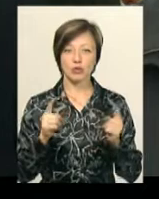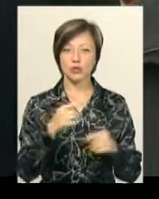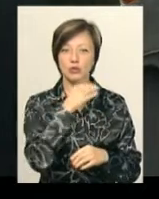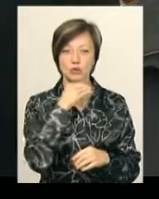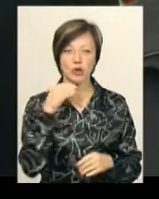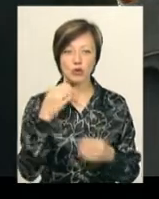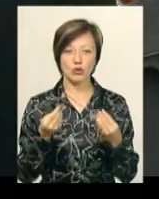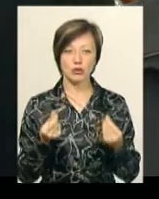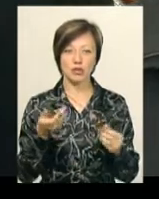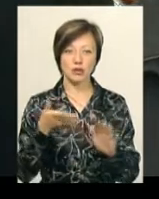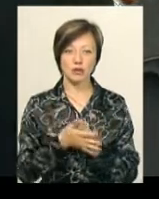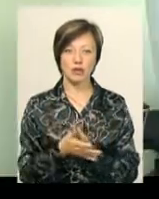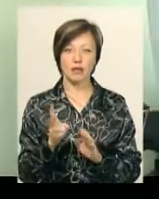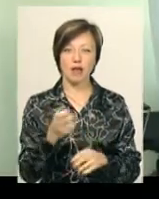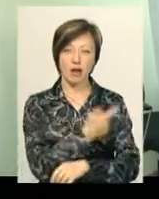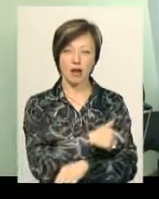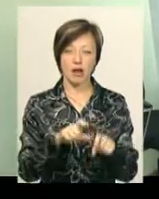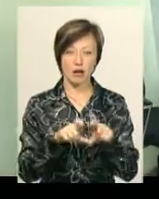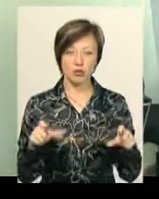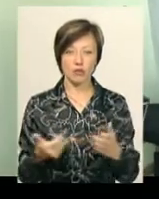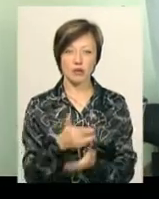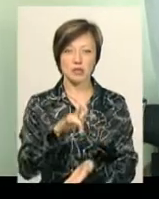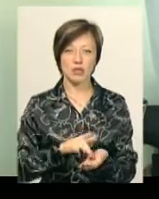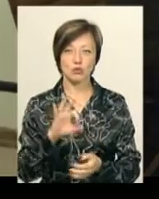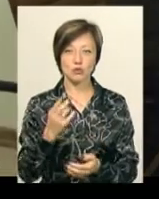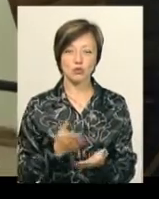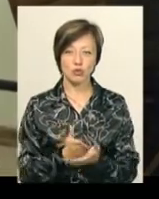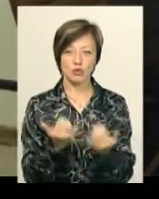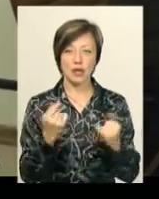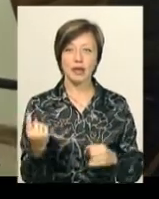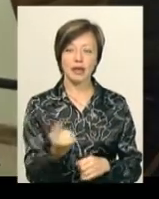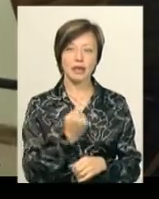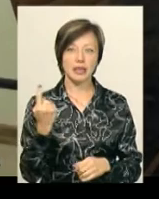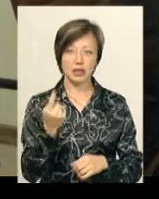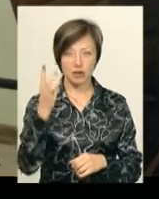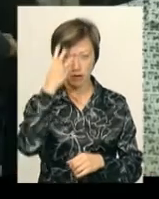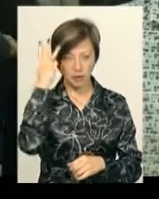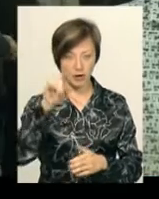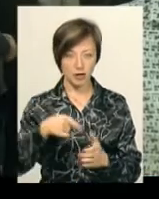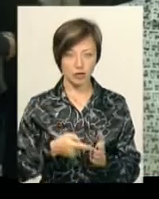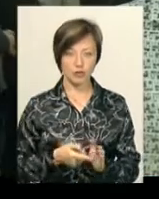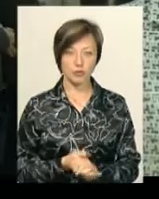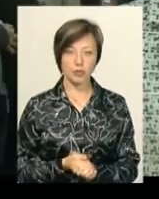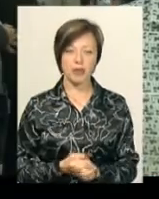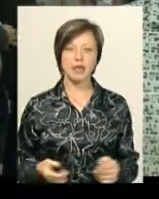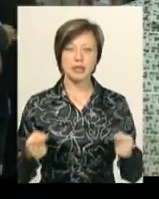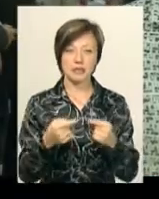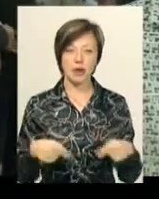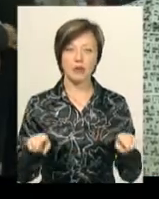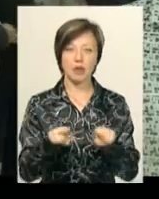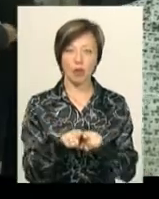грошей на лікарню. Новий центр соціальних послуг наразі єдиний такий у Хмельницькому. Саме такого